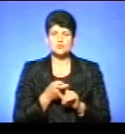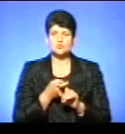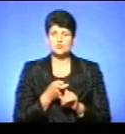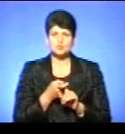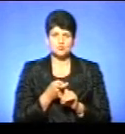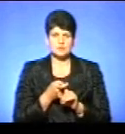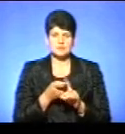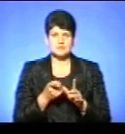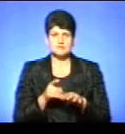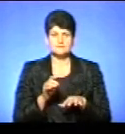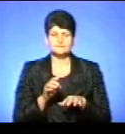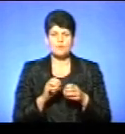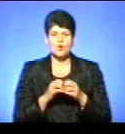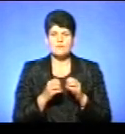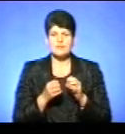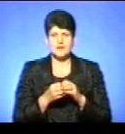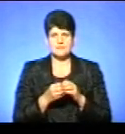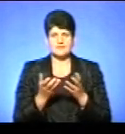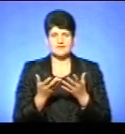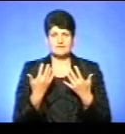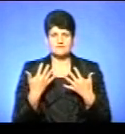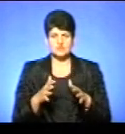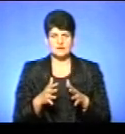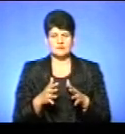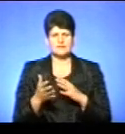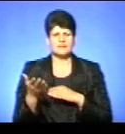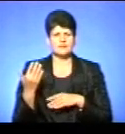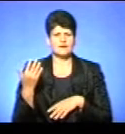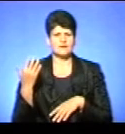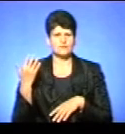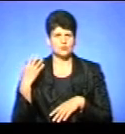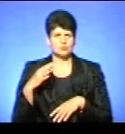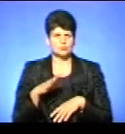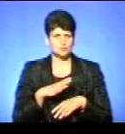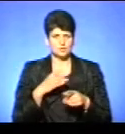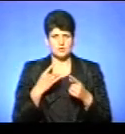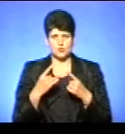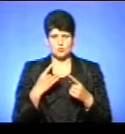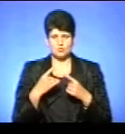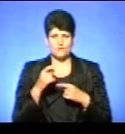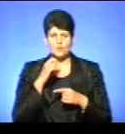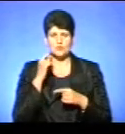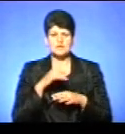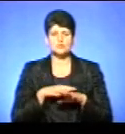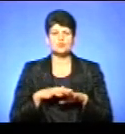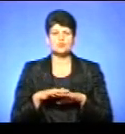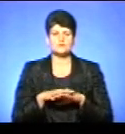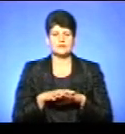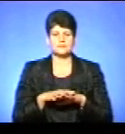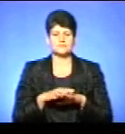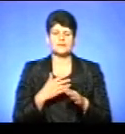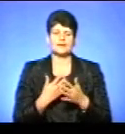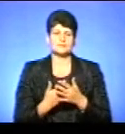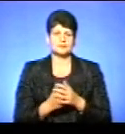-таки найболючих проблем, про які вже давно йшла мова в українському суспільстві. Зокрема,